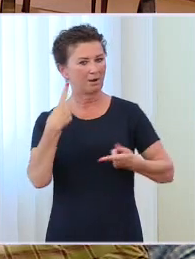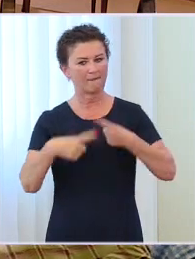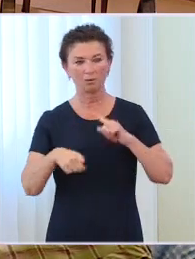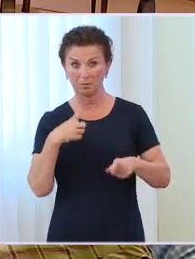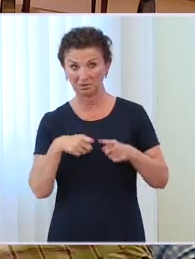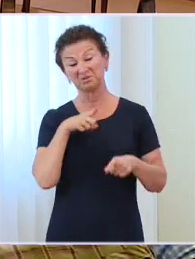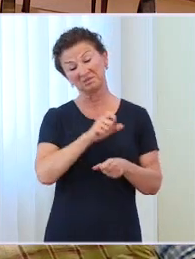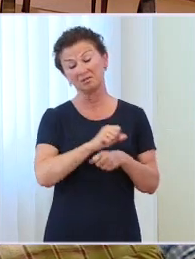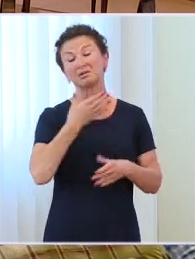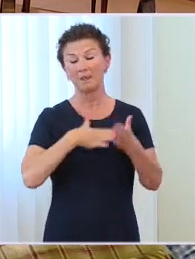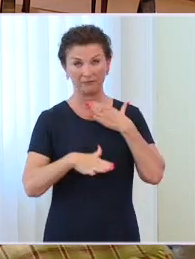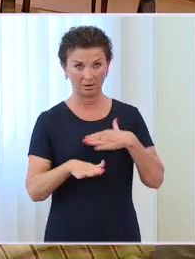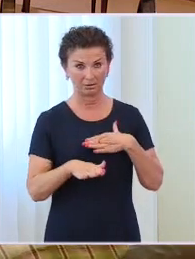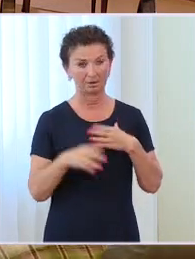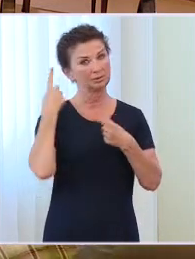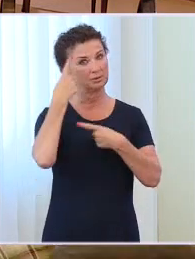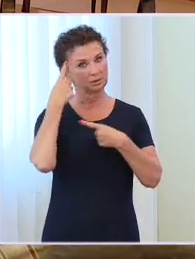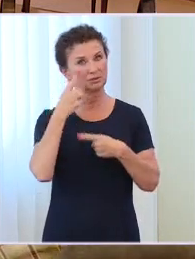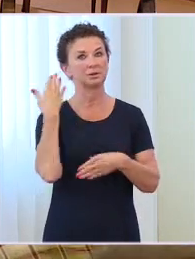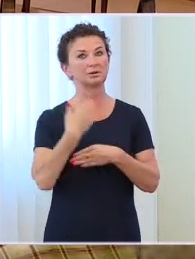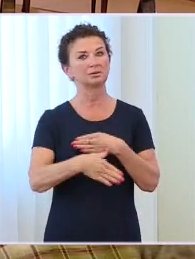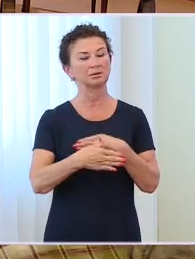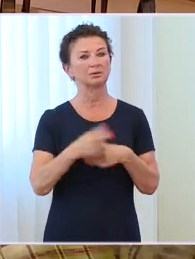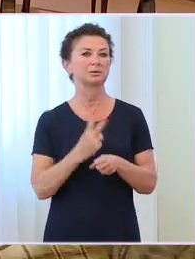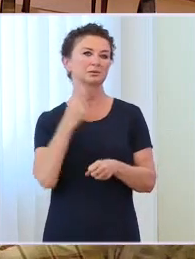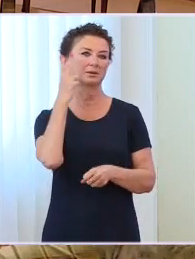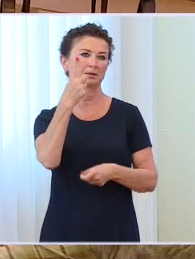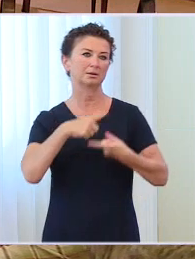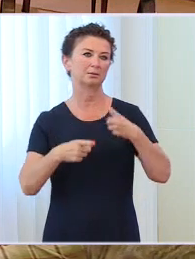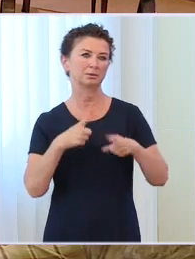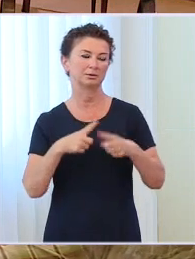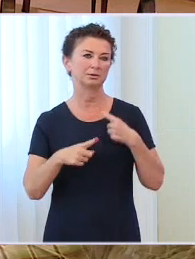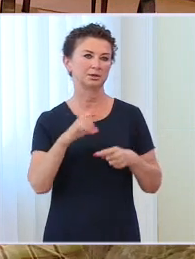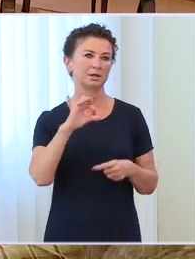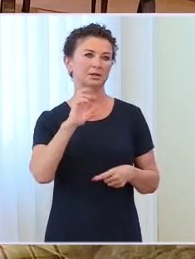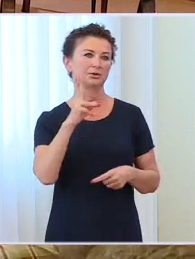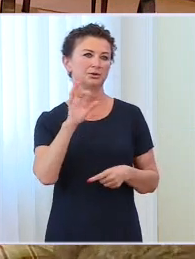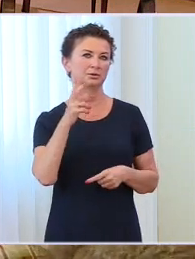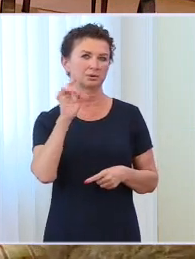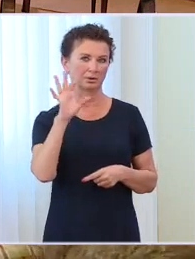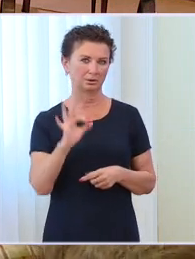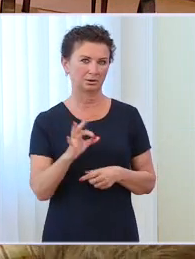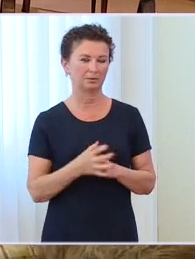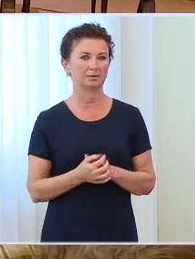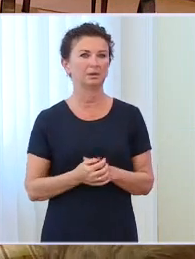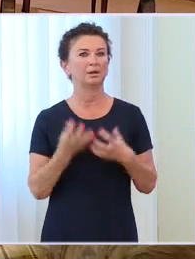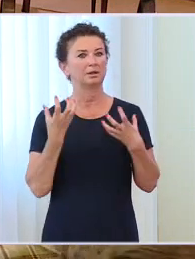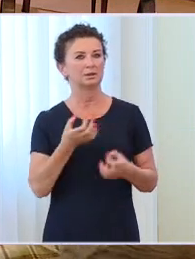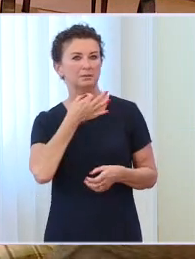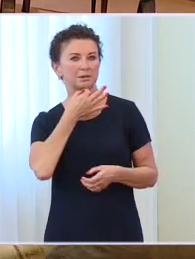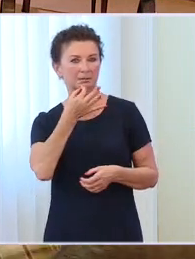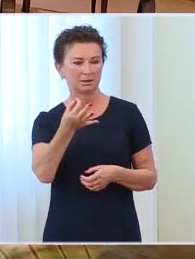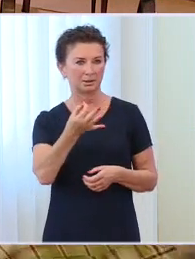I czy myśli pani, że to jest koniec kariery politycznej Radosława Sikorskiego? Chciałem też zapytać o ostatnią działalność Pawła Kukiza.